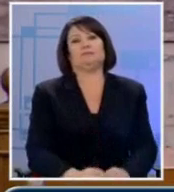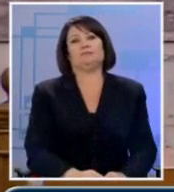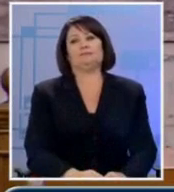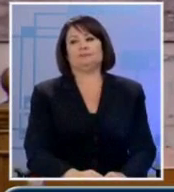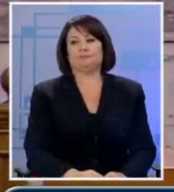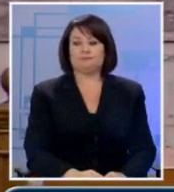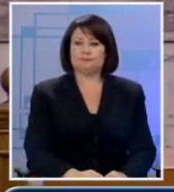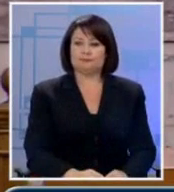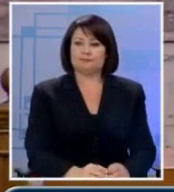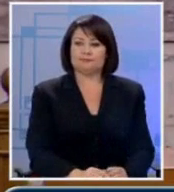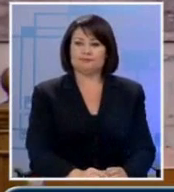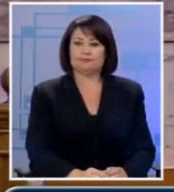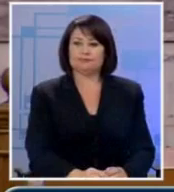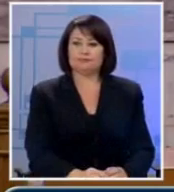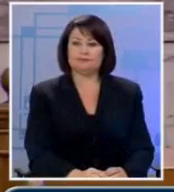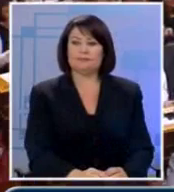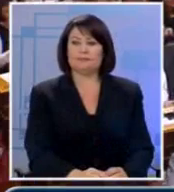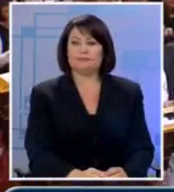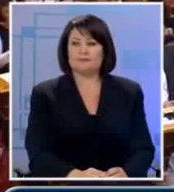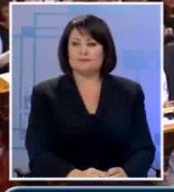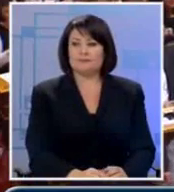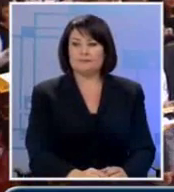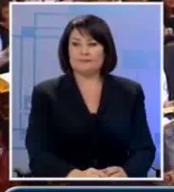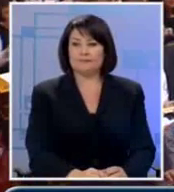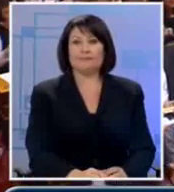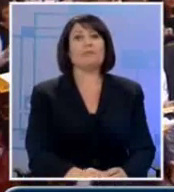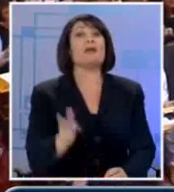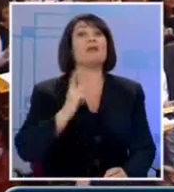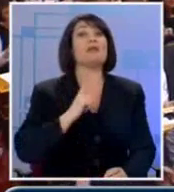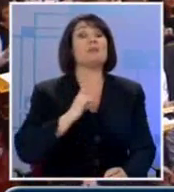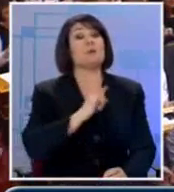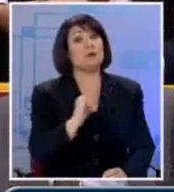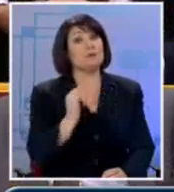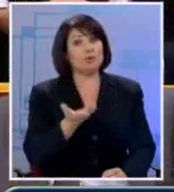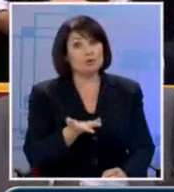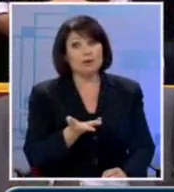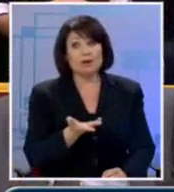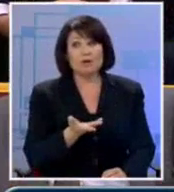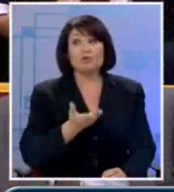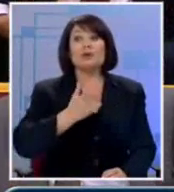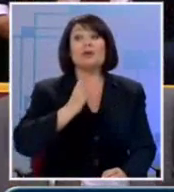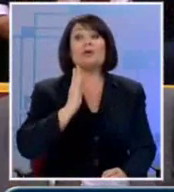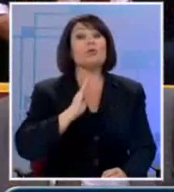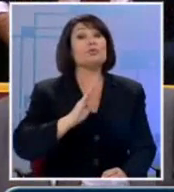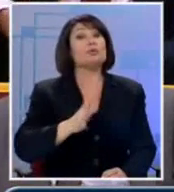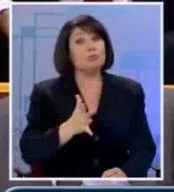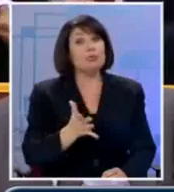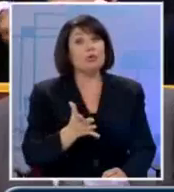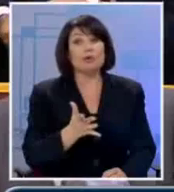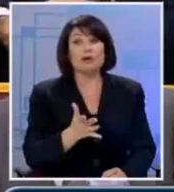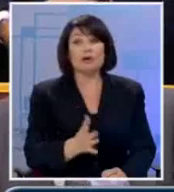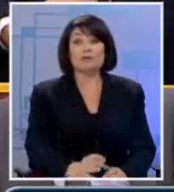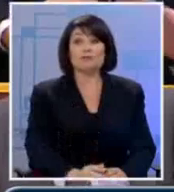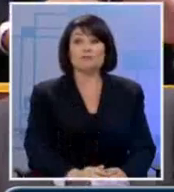παρέμβαση που θέλετε. Ευχαριστώ. Κύριε Πρόεδρε, δεν περίμενα ποτέ ότι μπορεί η κομμάτια.